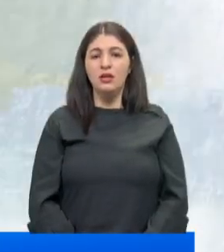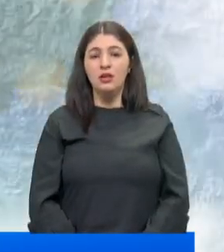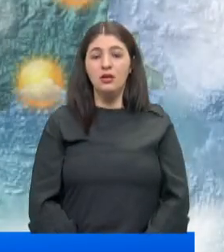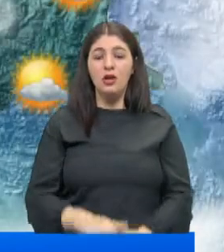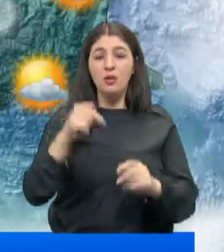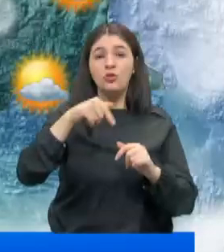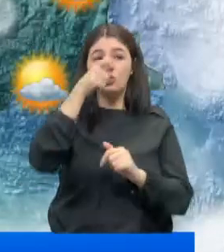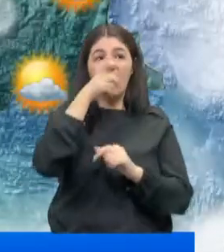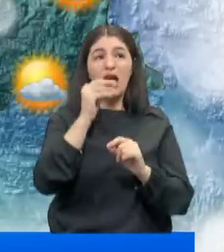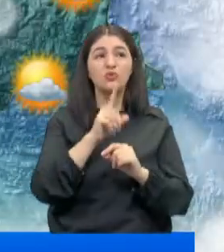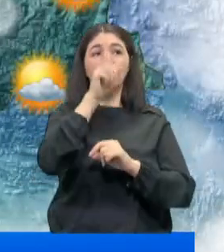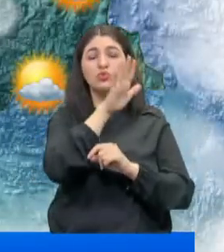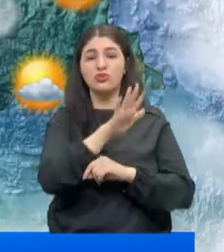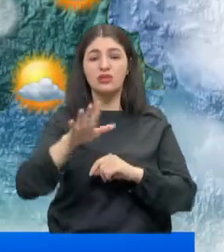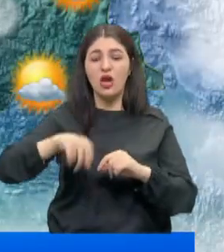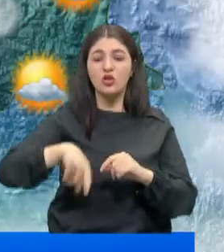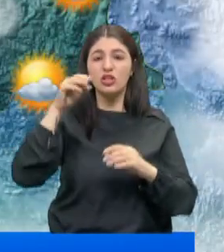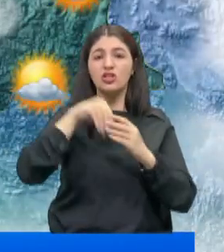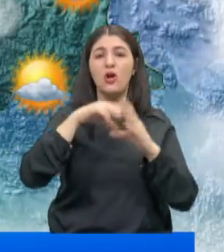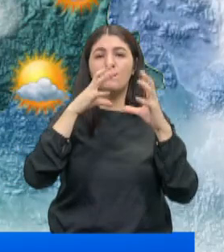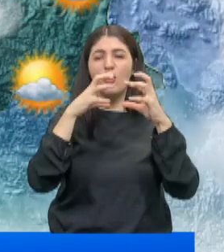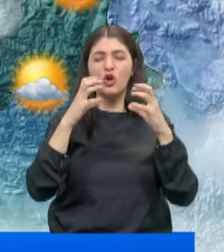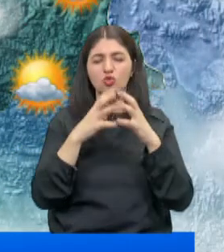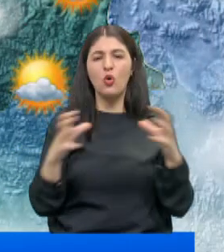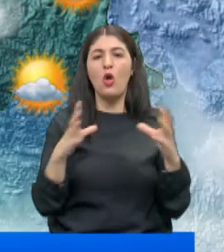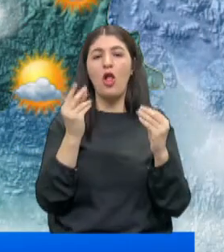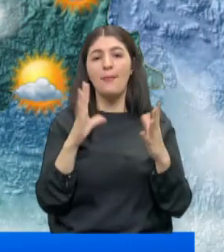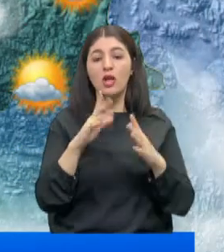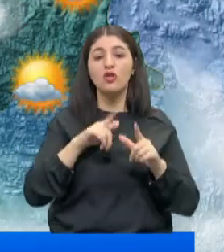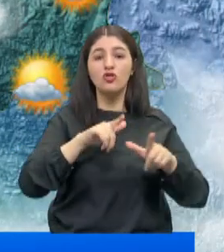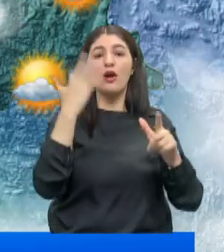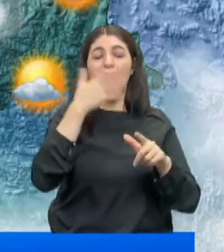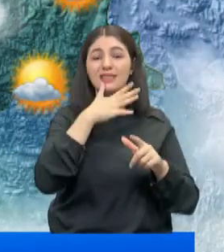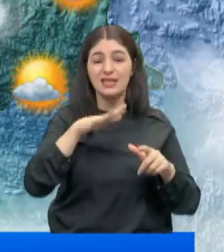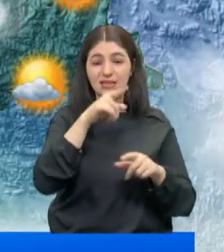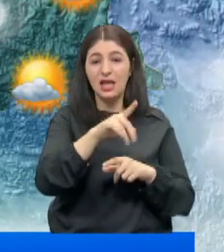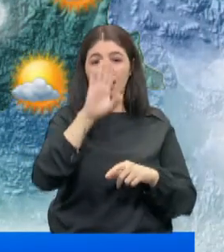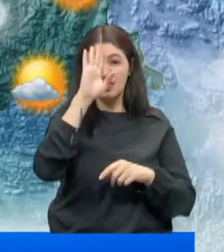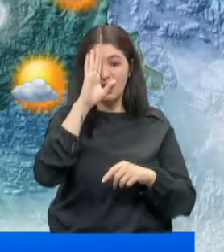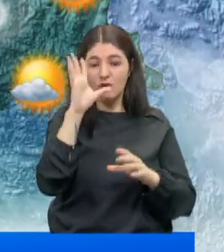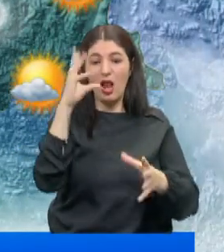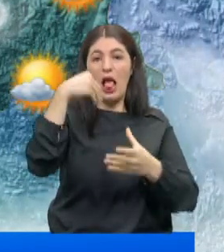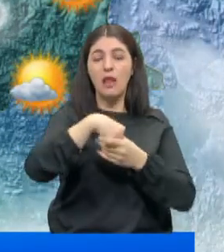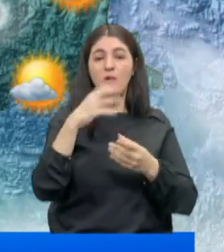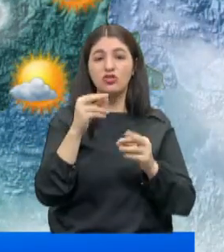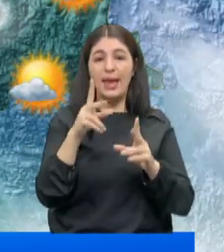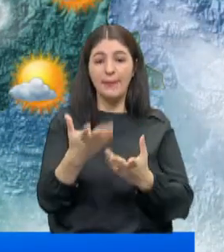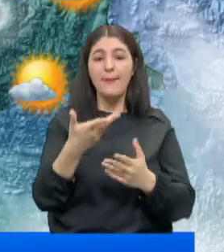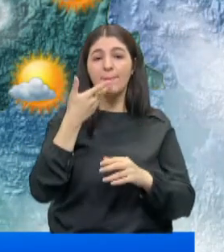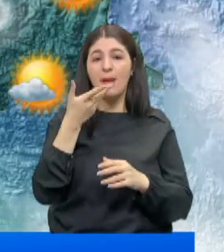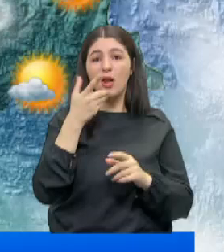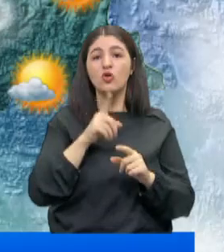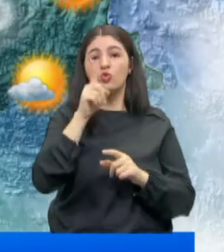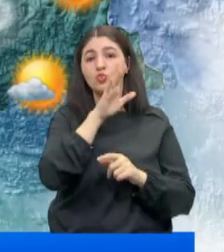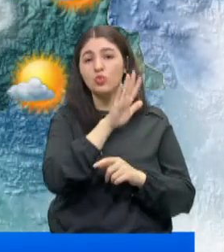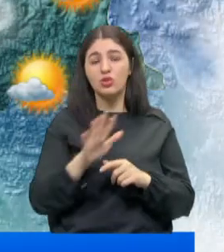Bugün yurdun en kuzey kesimlerinde gün içinde bulutlar yoğunlaşabilir. Doğu Karadeniz kıyılarıyla İstanbul'u da içine alacak şekilde Marmara